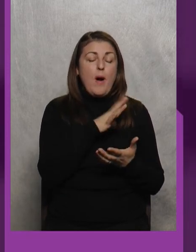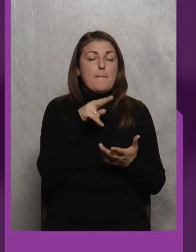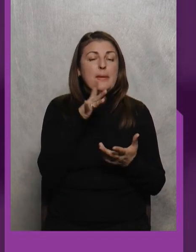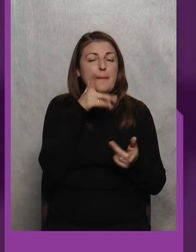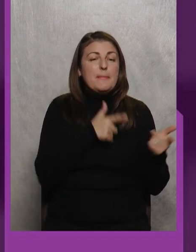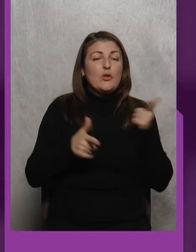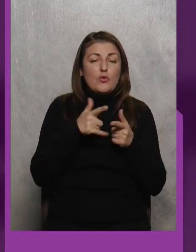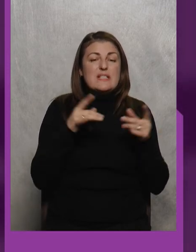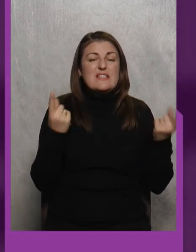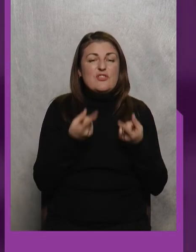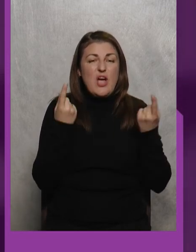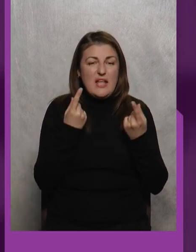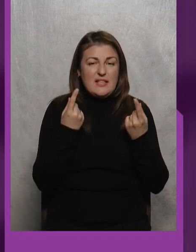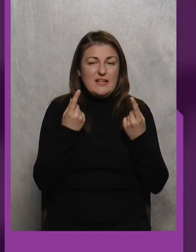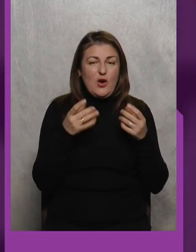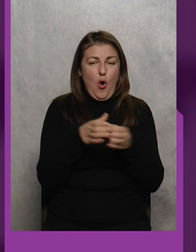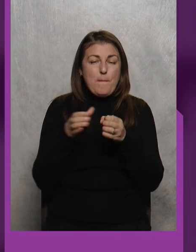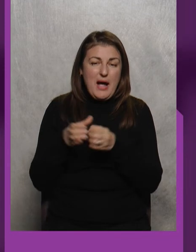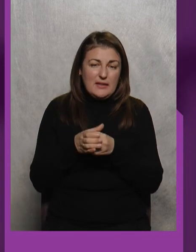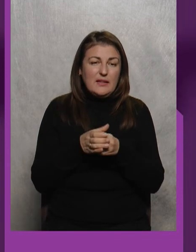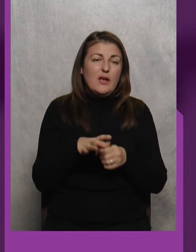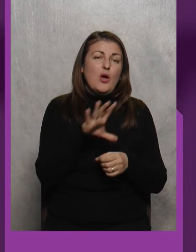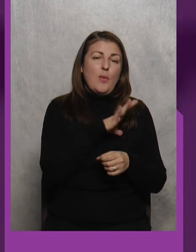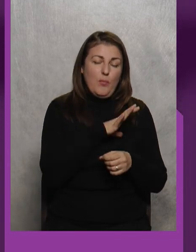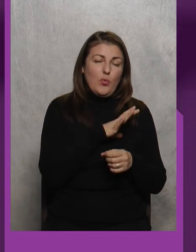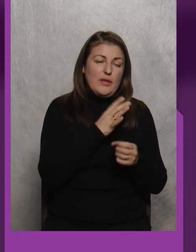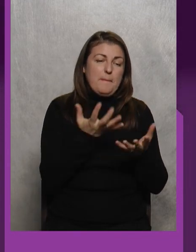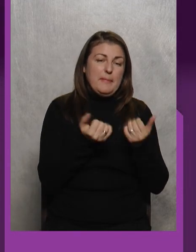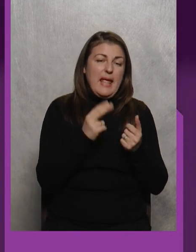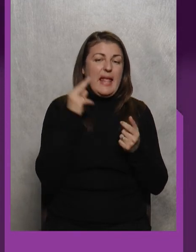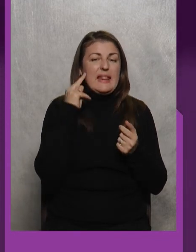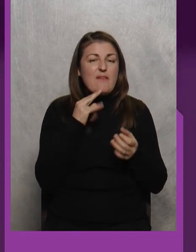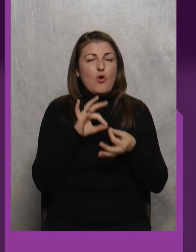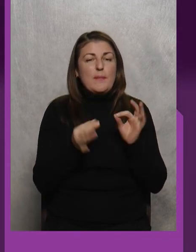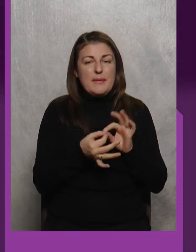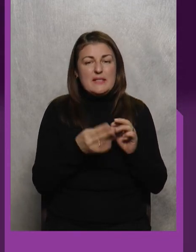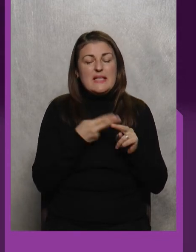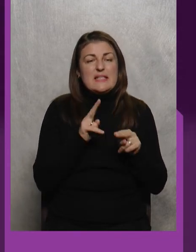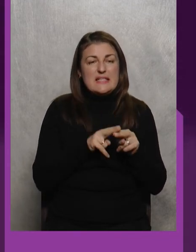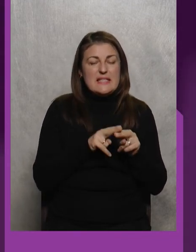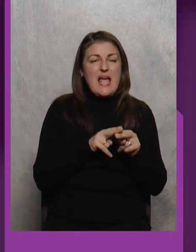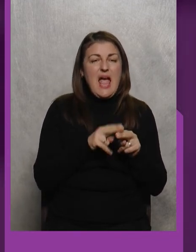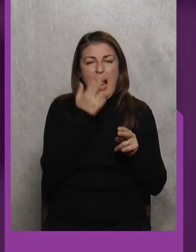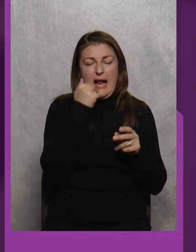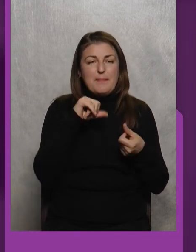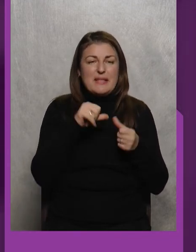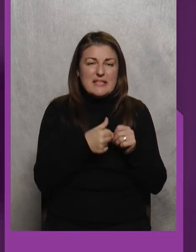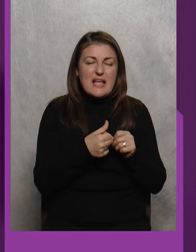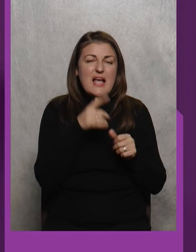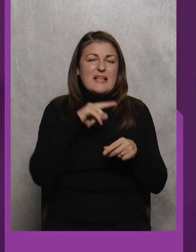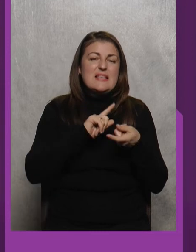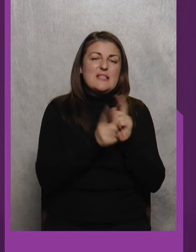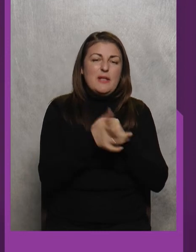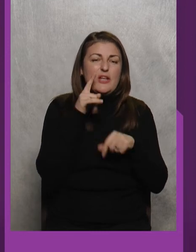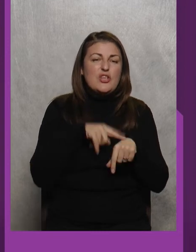підготовці звичайної команди, буде перейняти і Деплімпійцями Це кліматизація, це зміна часового